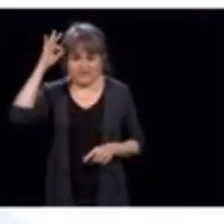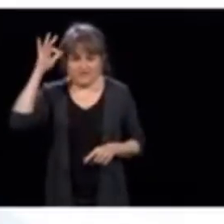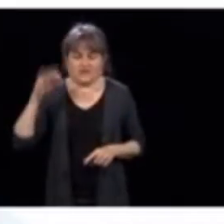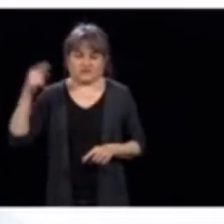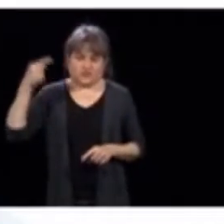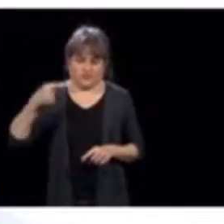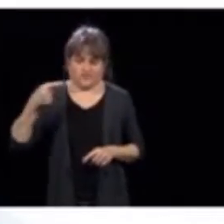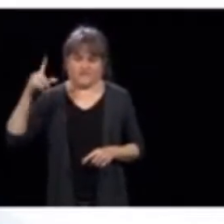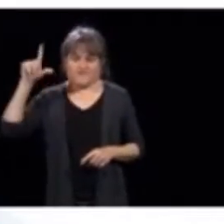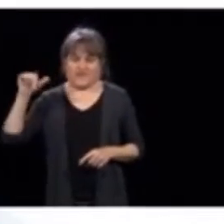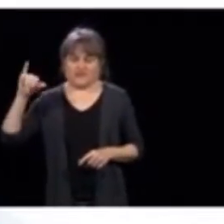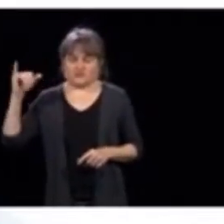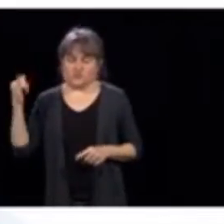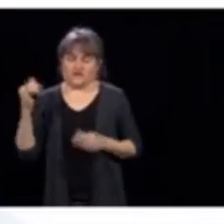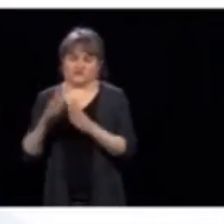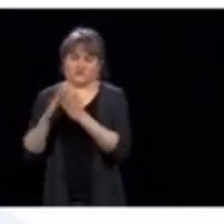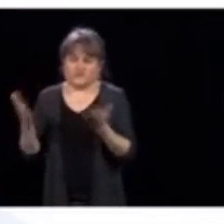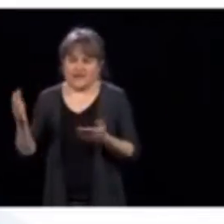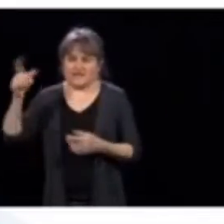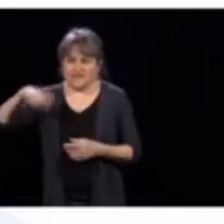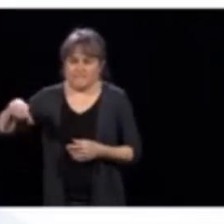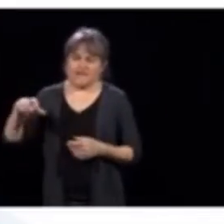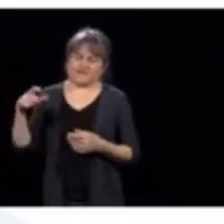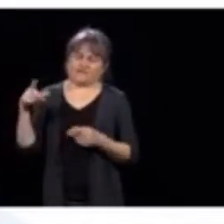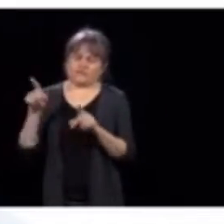Journal de Montréal. Bonjour à vous trois.